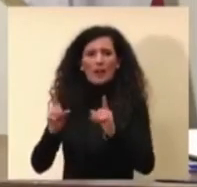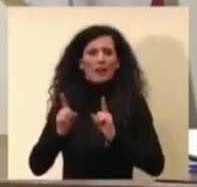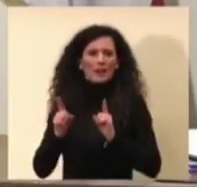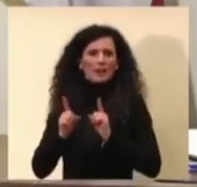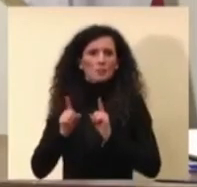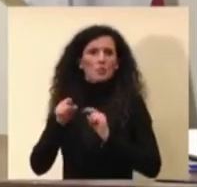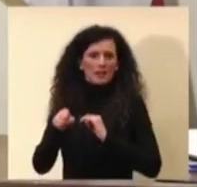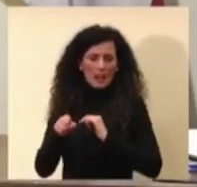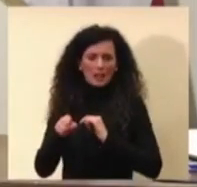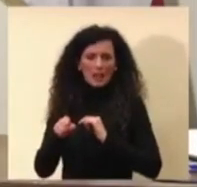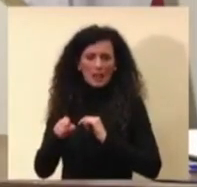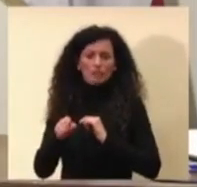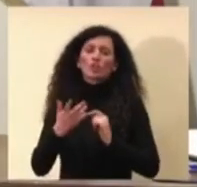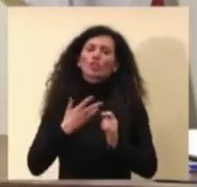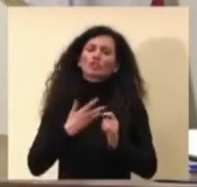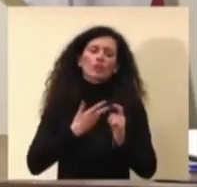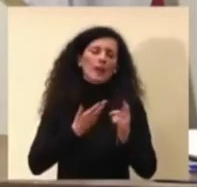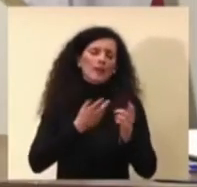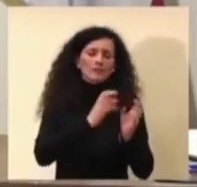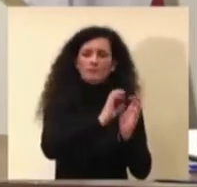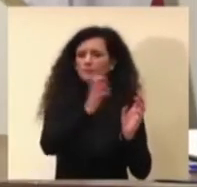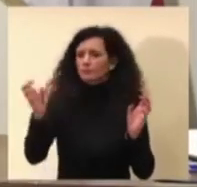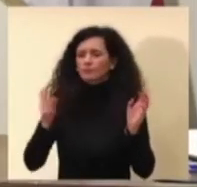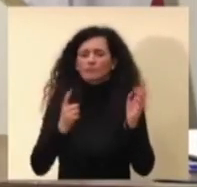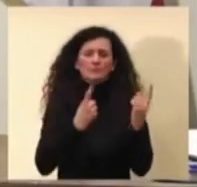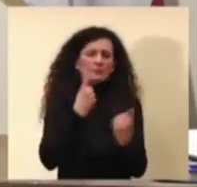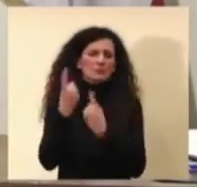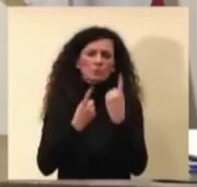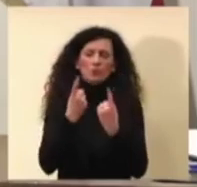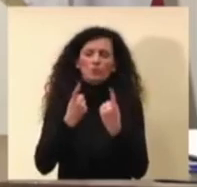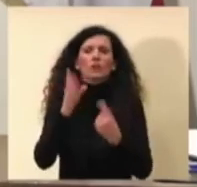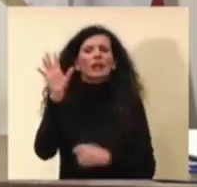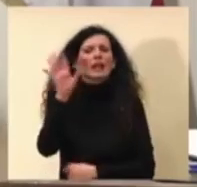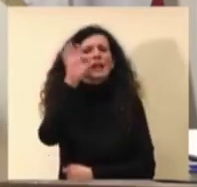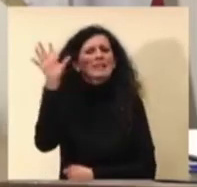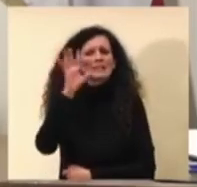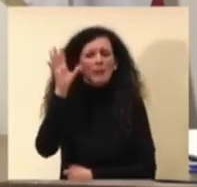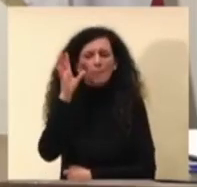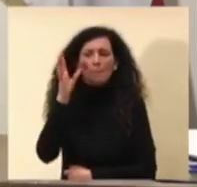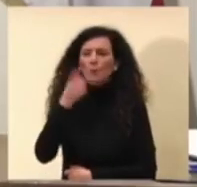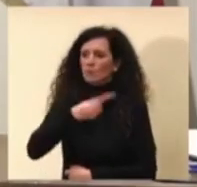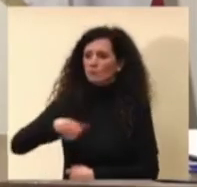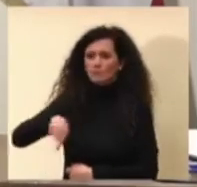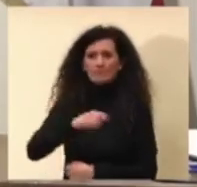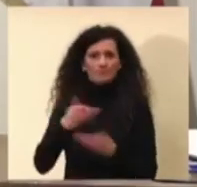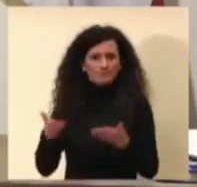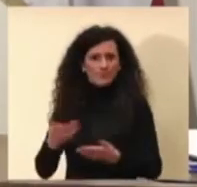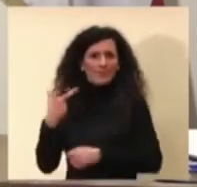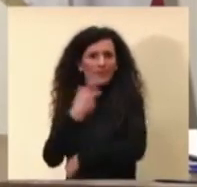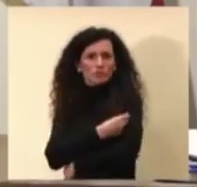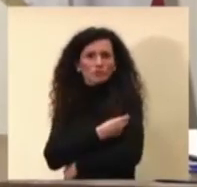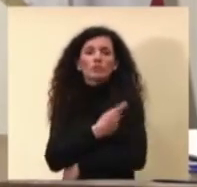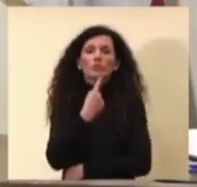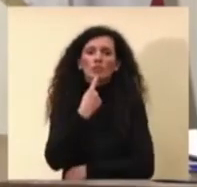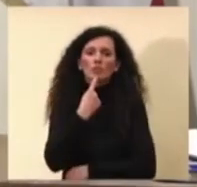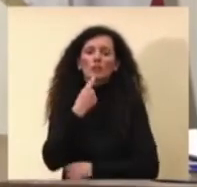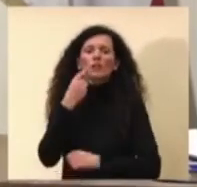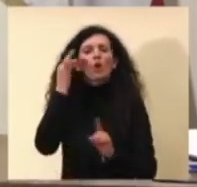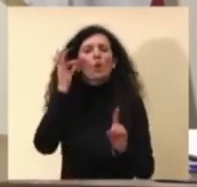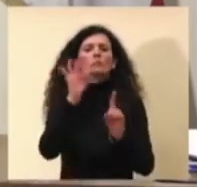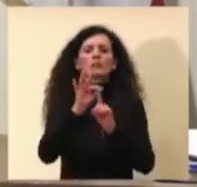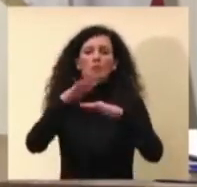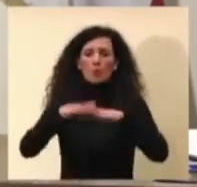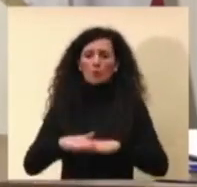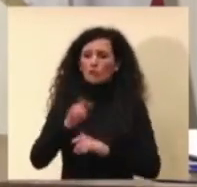considerazione. Ad esempio, noi stiamo vaccinando per proteggere direttamente delle persone, non stiamo